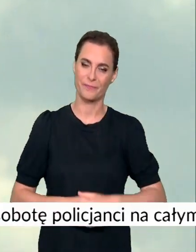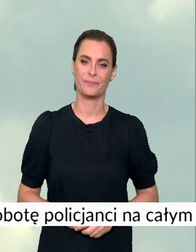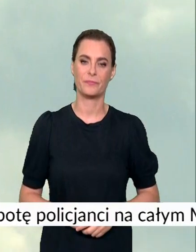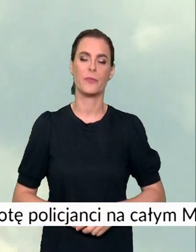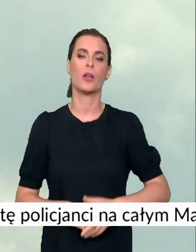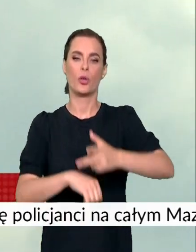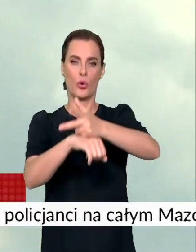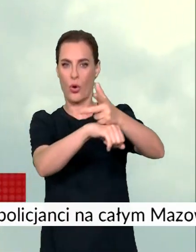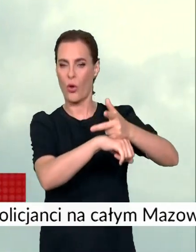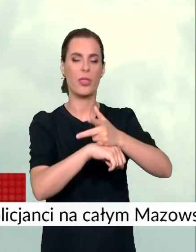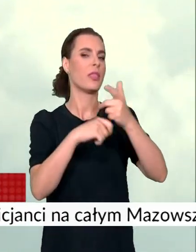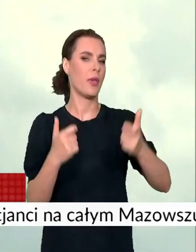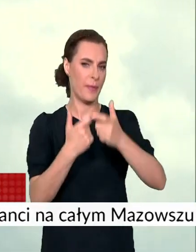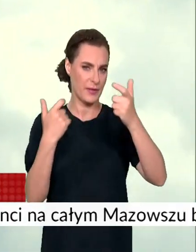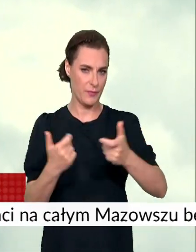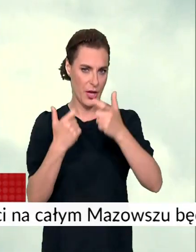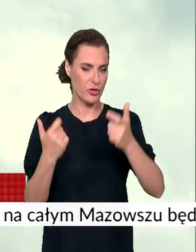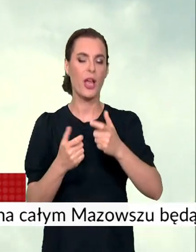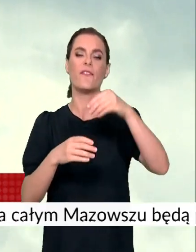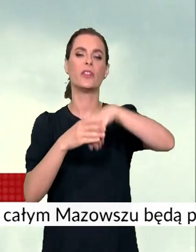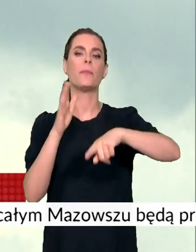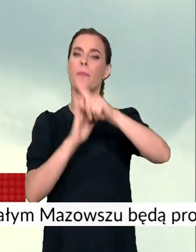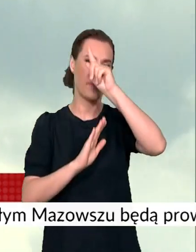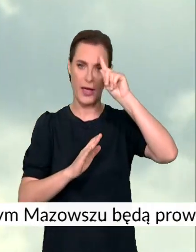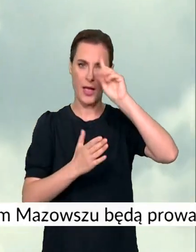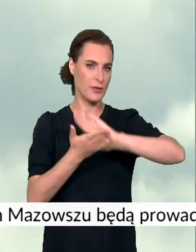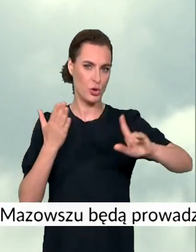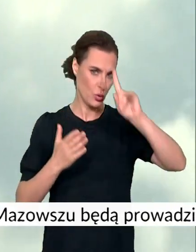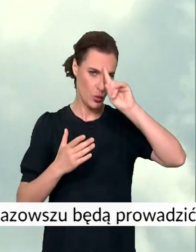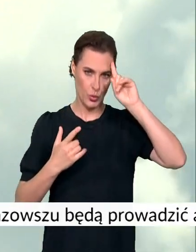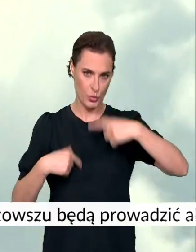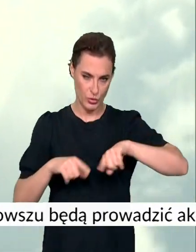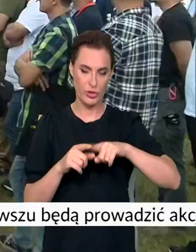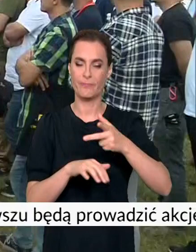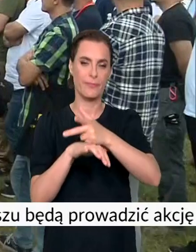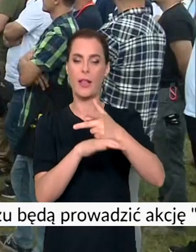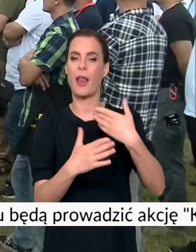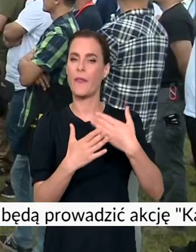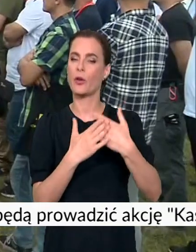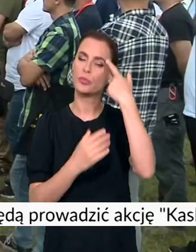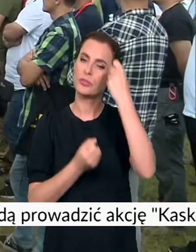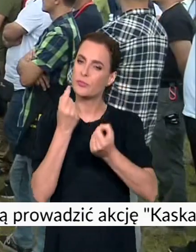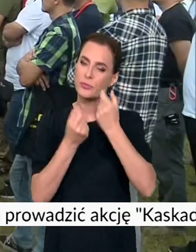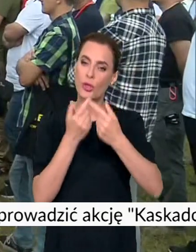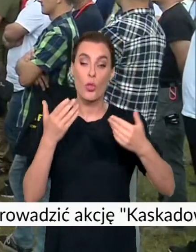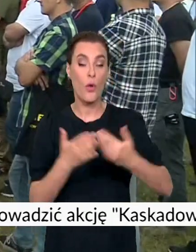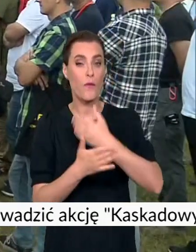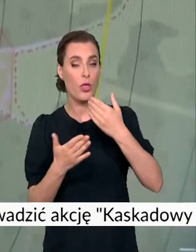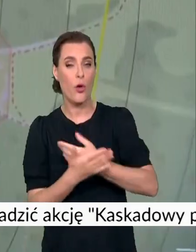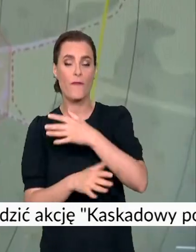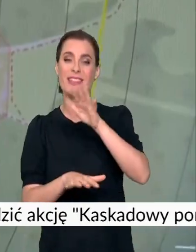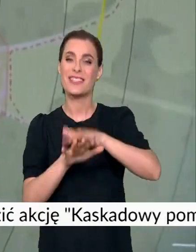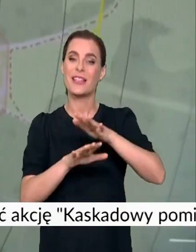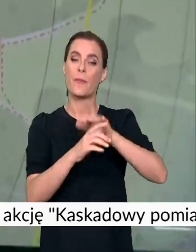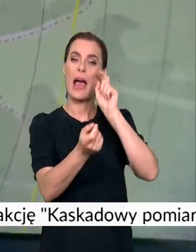Drony stały się groźną bronią jako bezzałogowe statki powietrzne. To wymusza opracowywanie coraz skuteczniejszych systemów